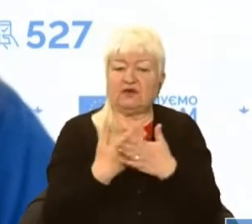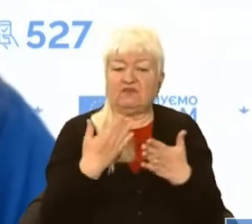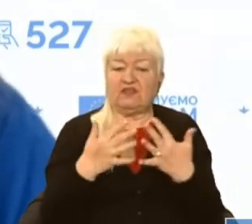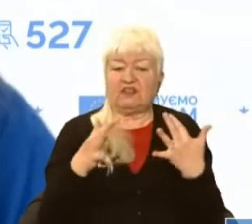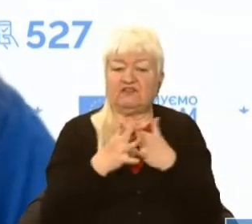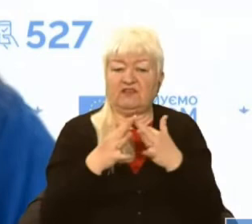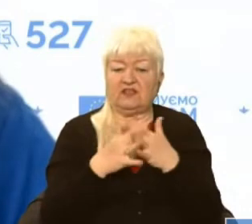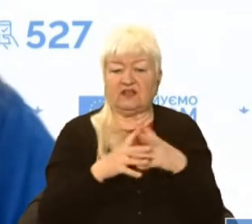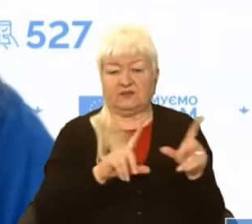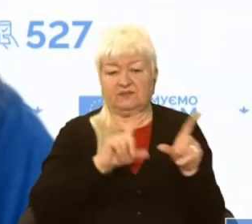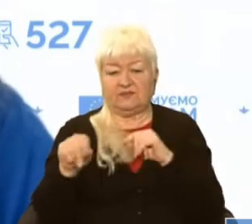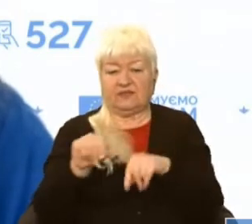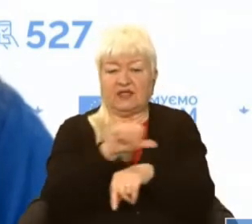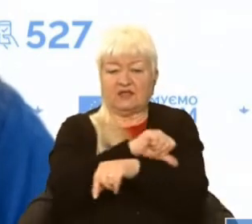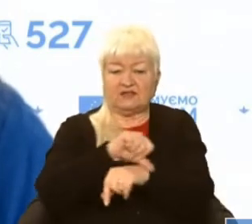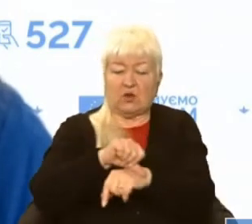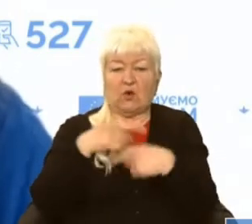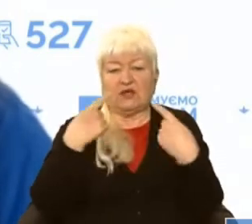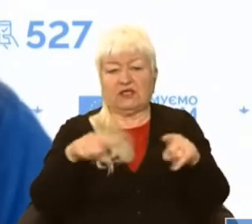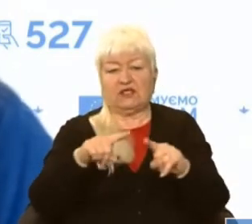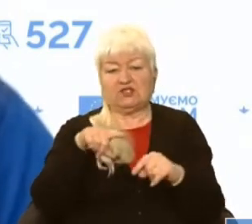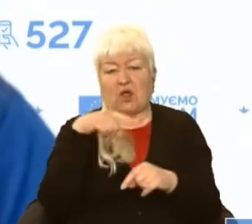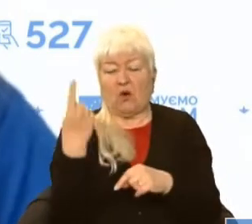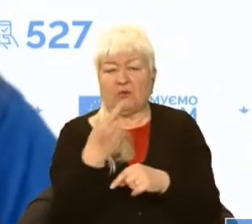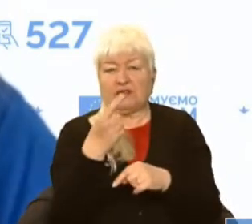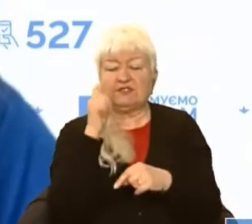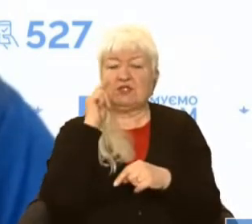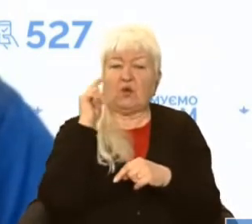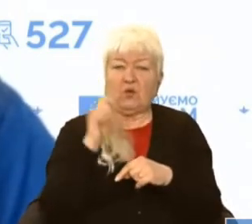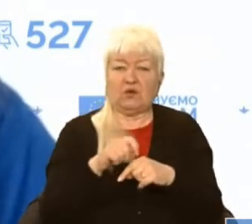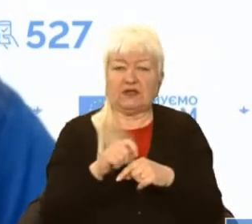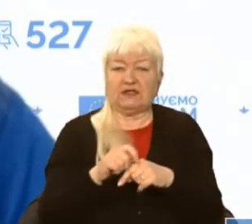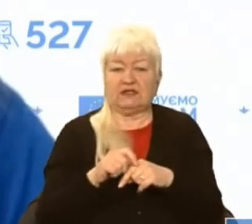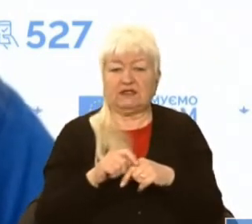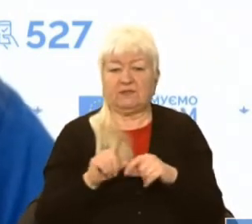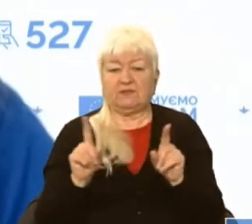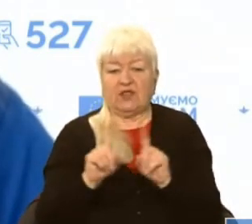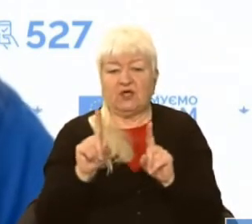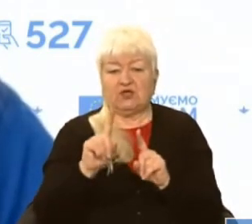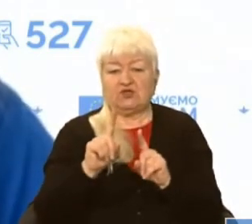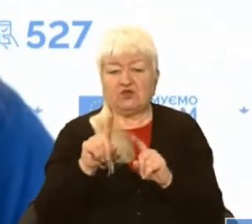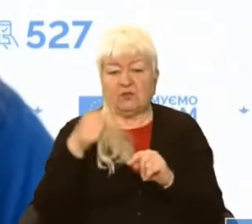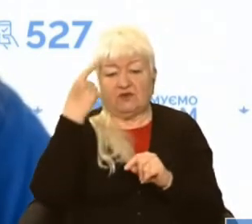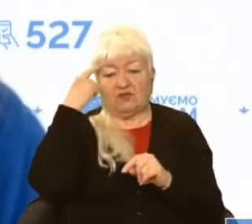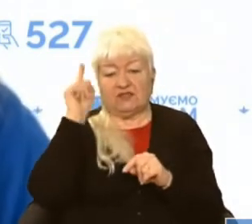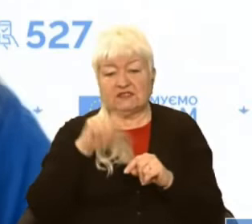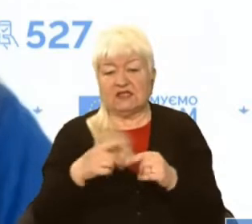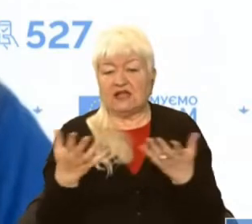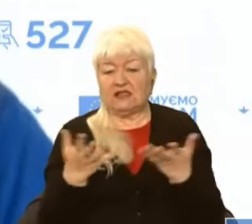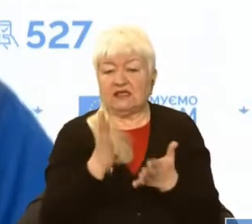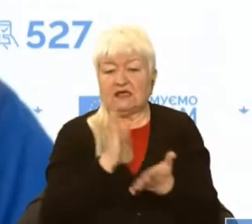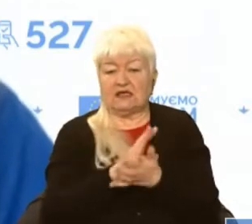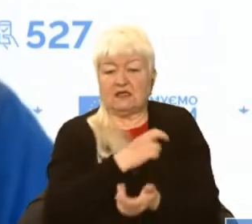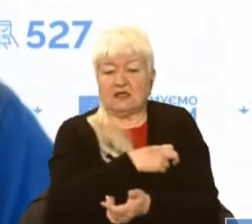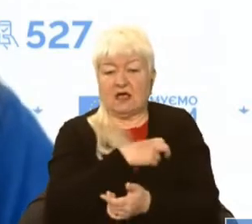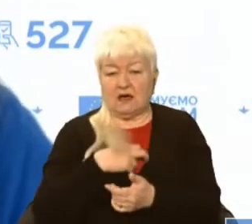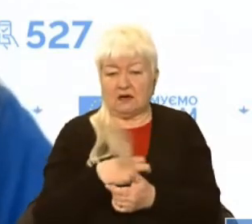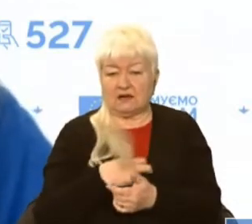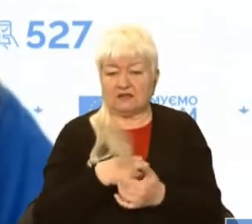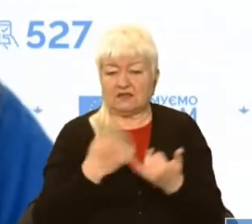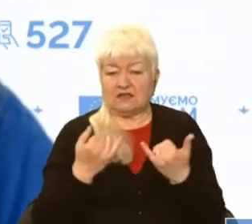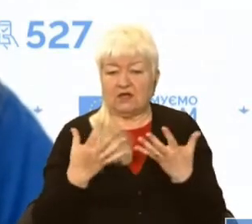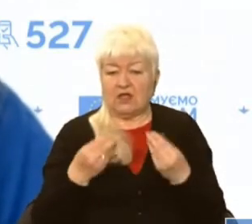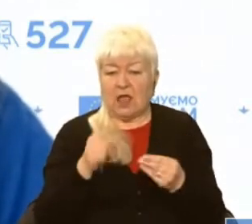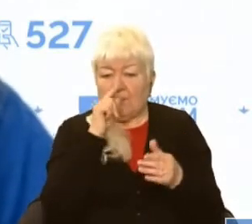переїжджаючи як за кордон, так і в інші області України, щоб вони знали, які є ризики на сьогоднішній день